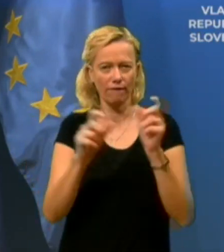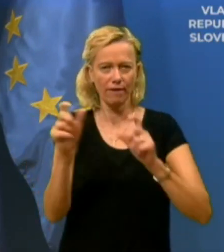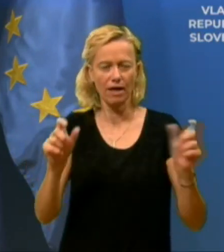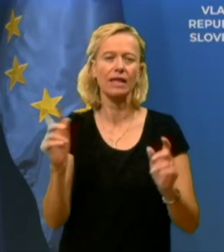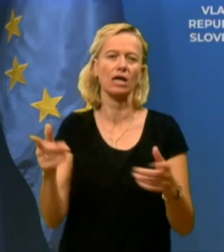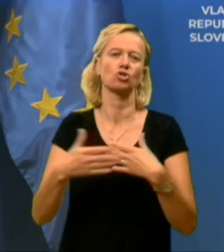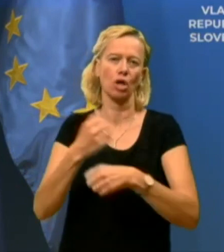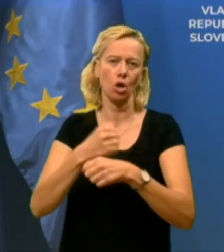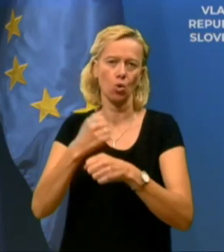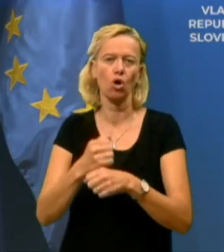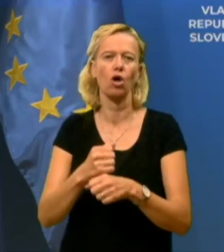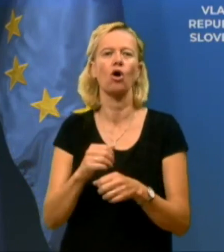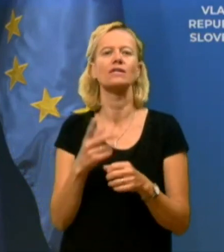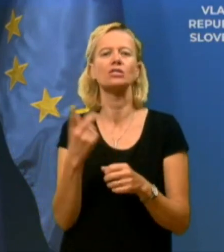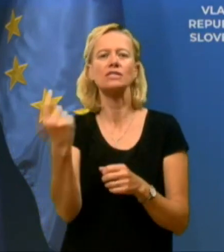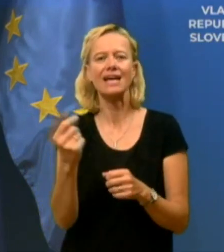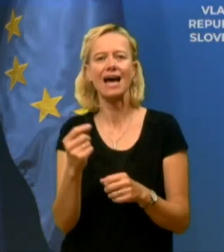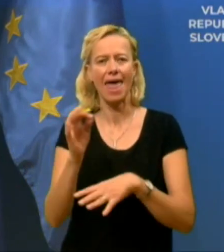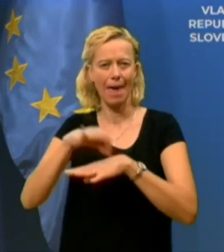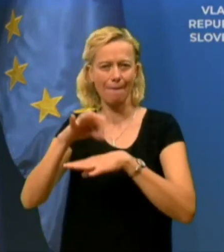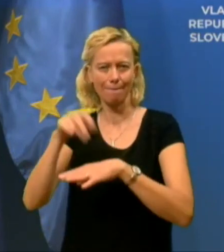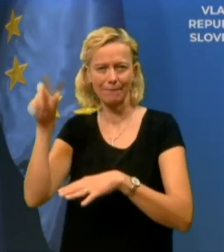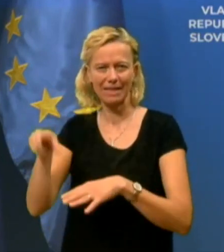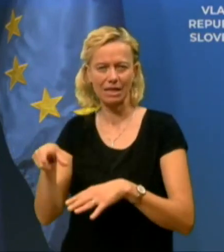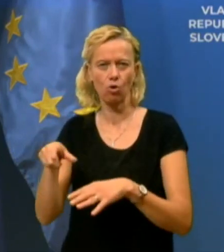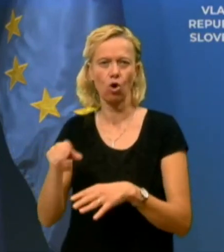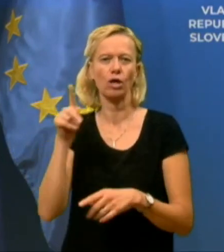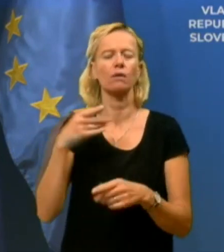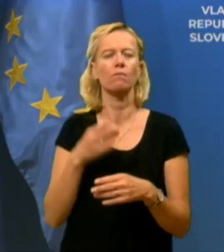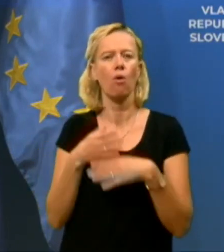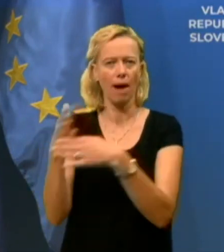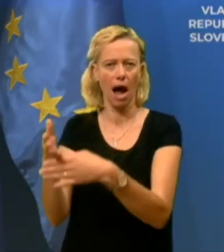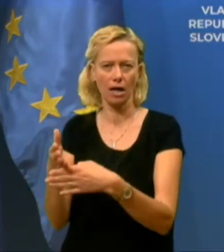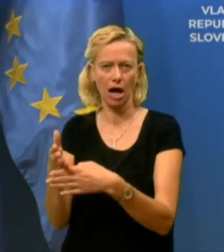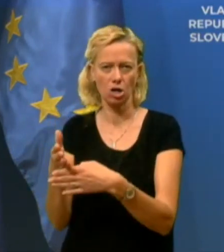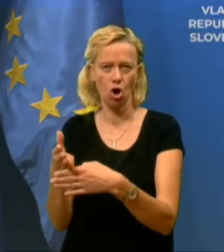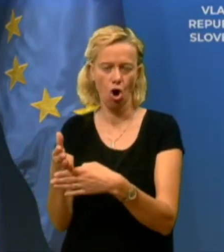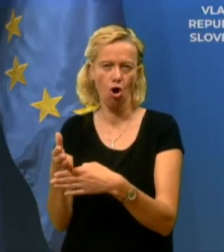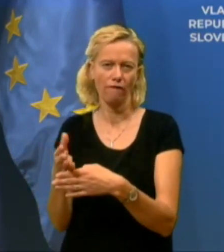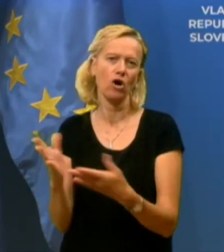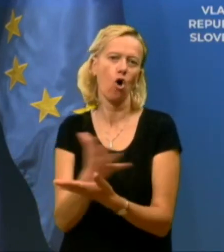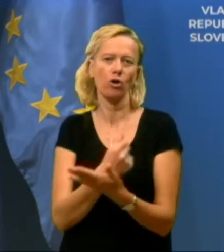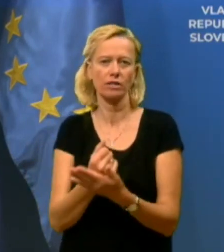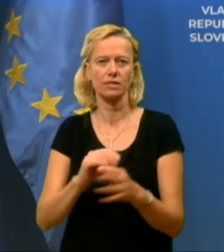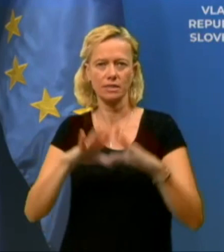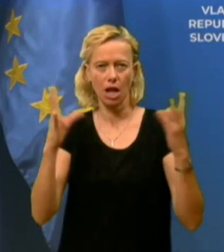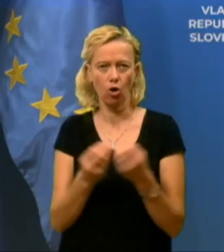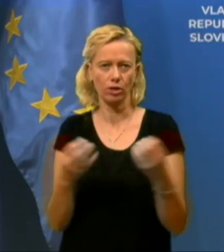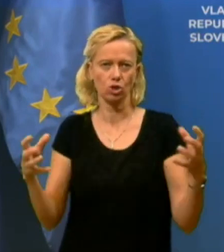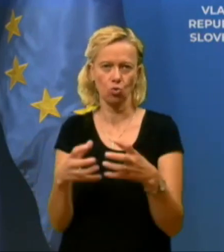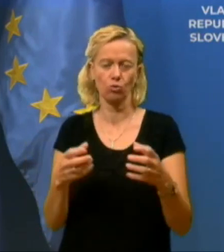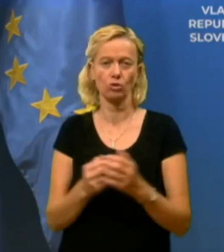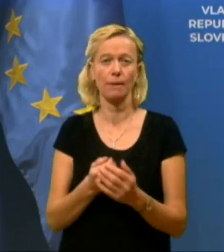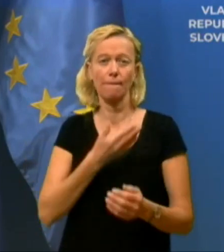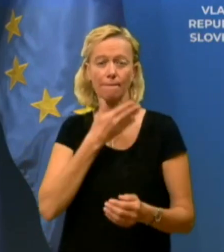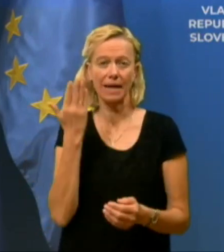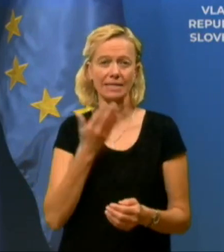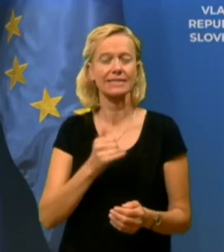epidemiologi in tudi tako pomagajo pri njihovem težkem delu v korist celotne skupnosti. Brez